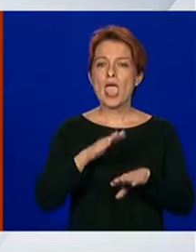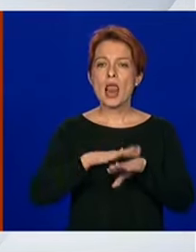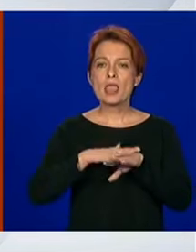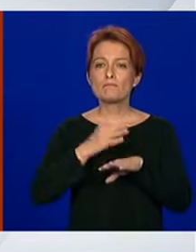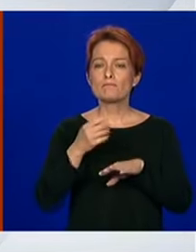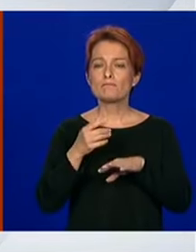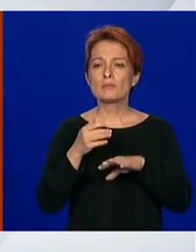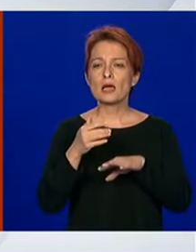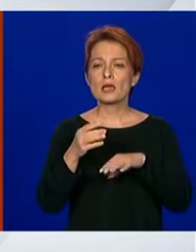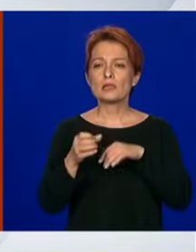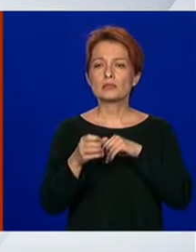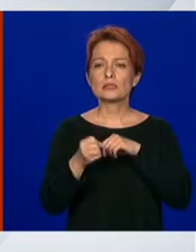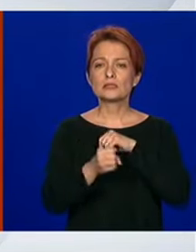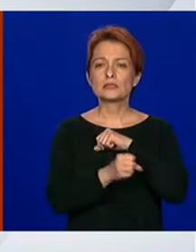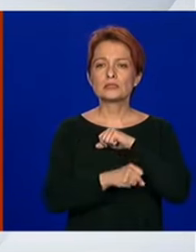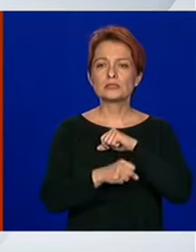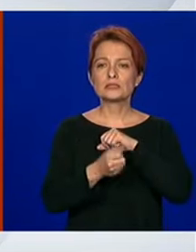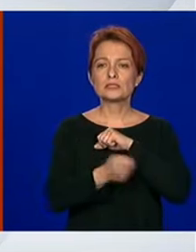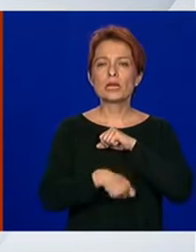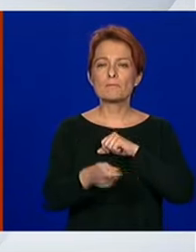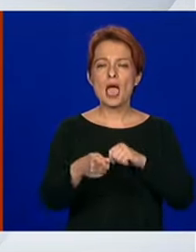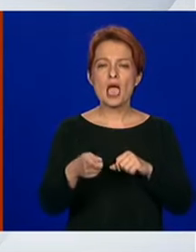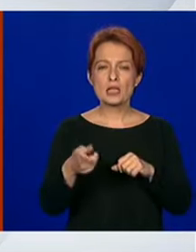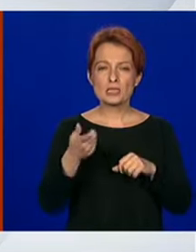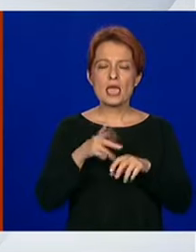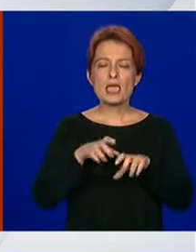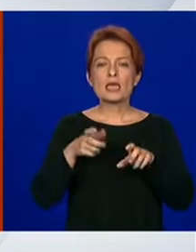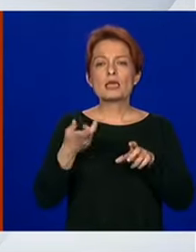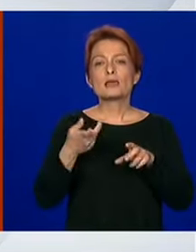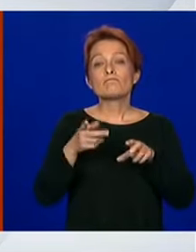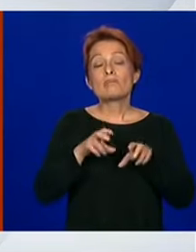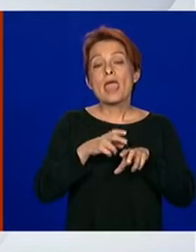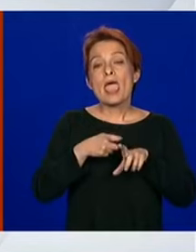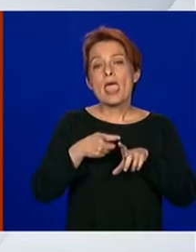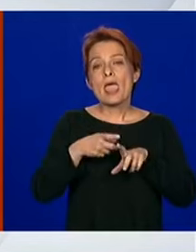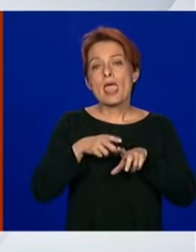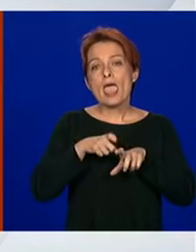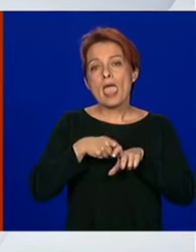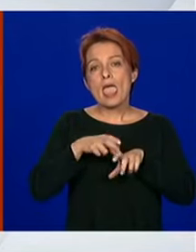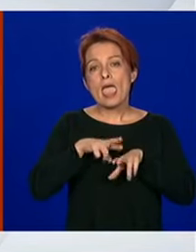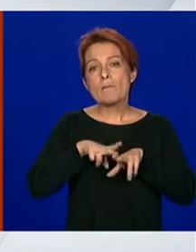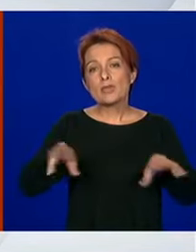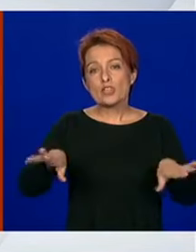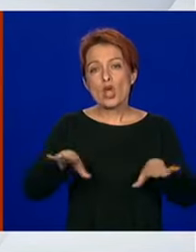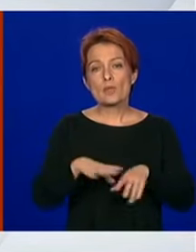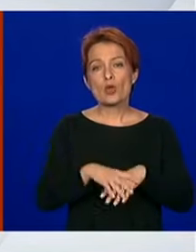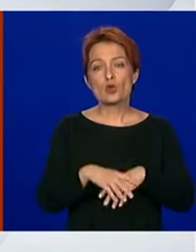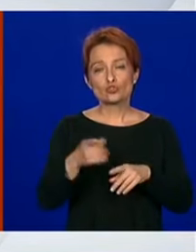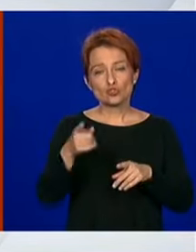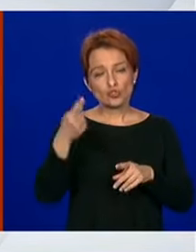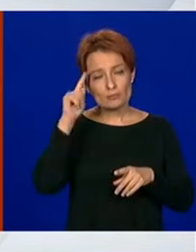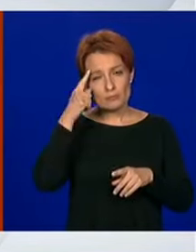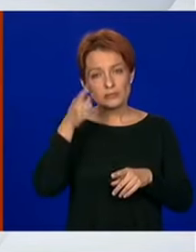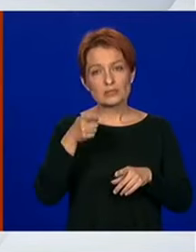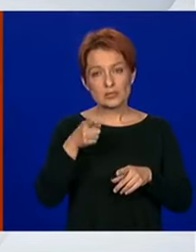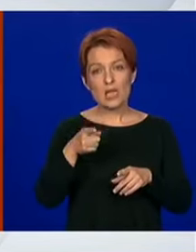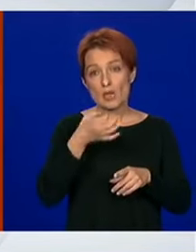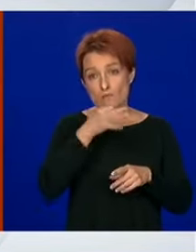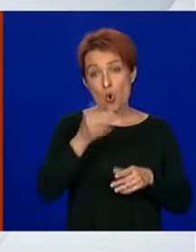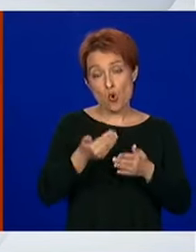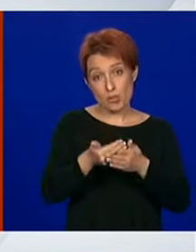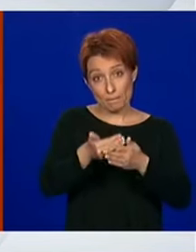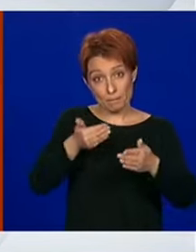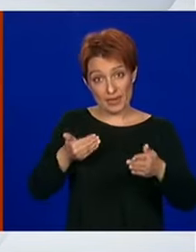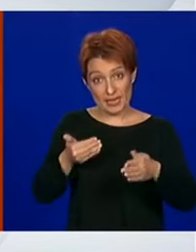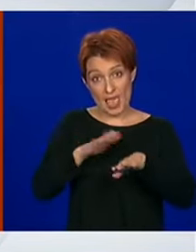srpnju sa epidemijološke strane mislite li vi da je možda bolje održati ih čim prije u